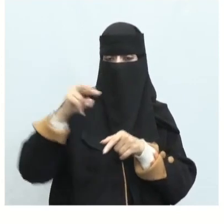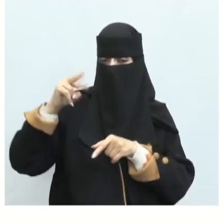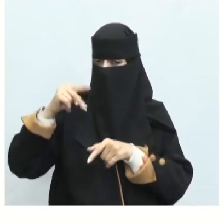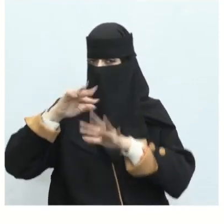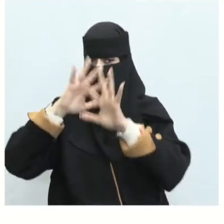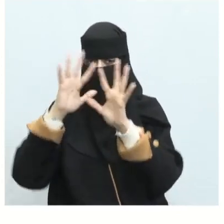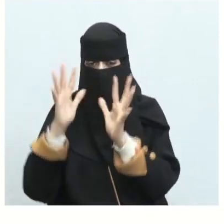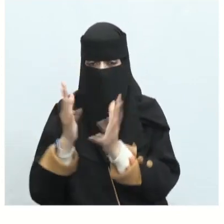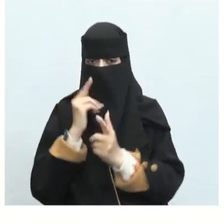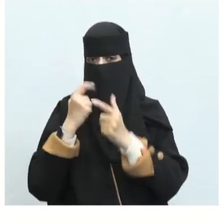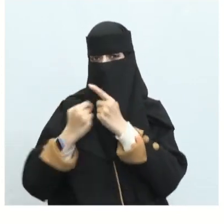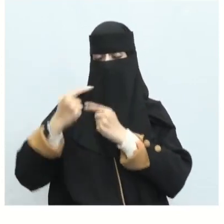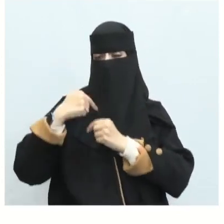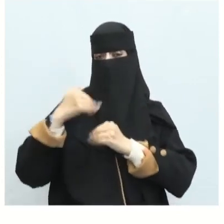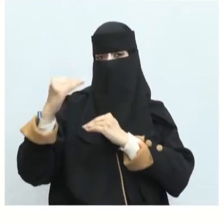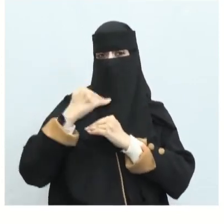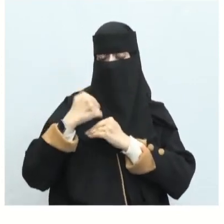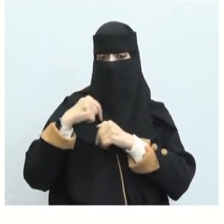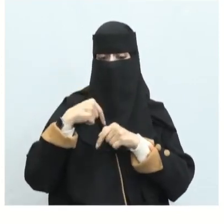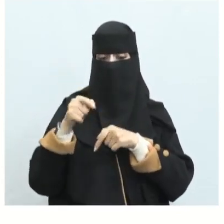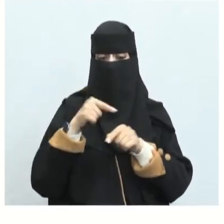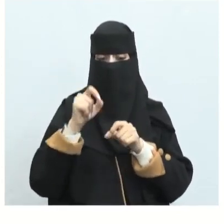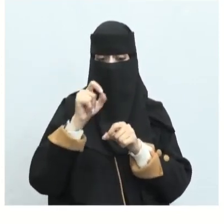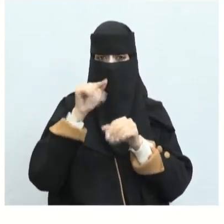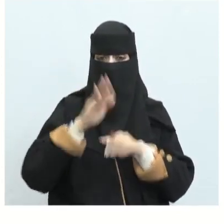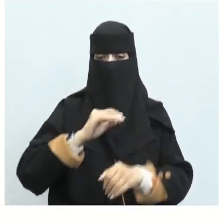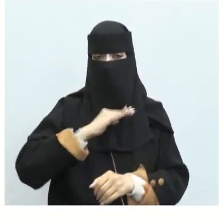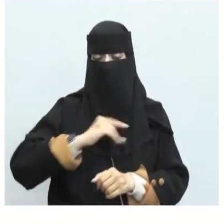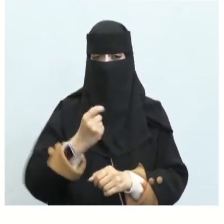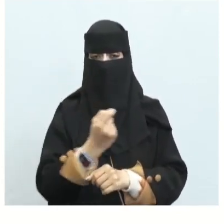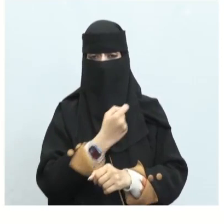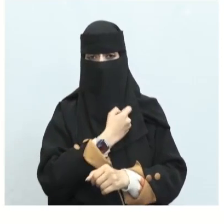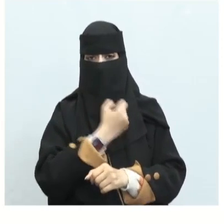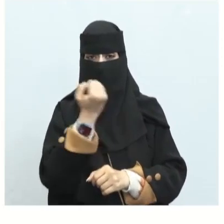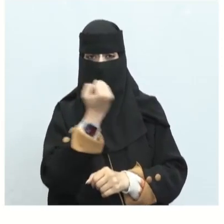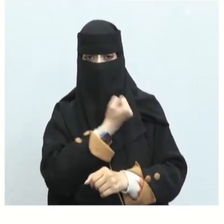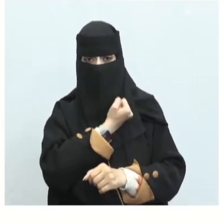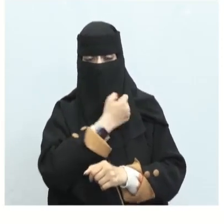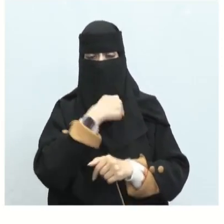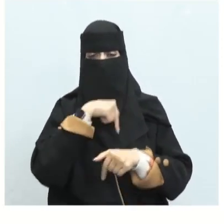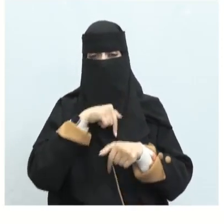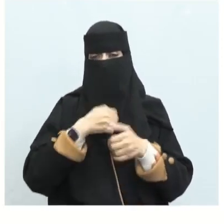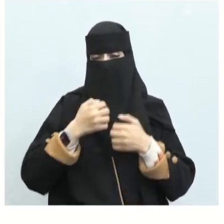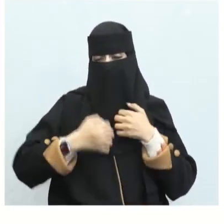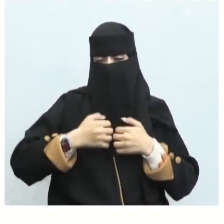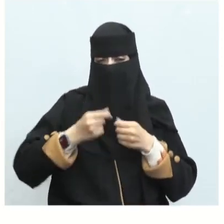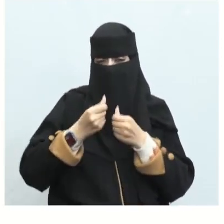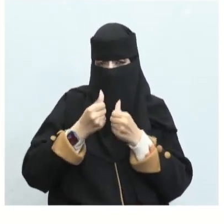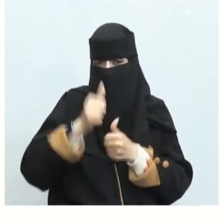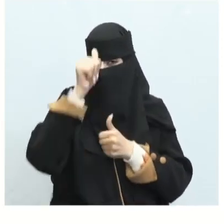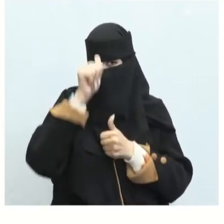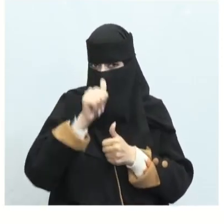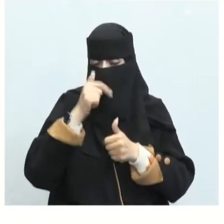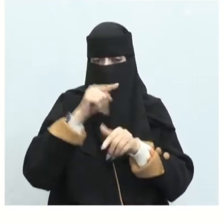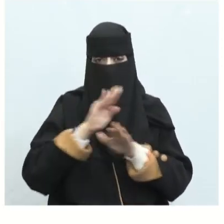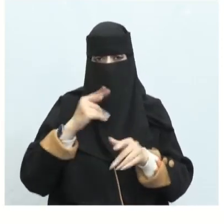هو أصبح لي المقدر فقد أصيب وكانها يعني تتحسر على إصابته وعلى موته فقد أصيب فما للعيش أو تردقل ما الفائدة من